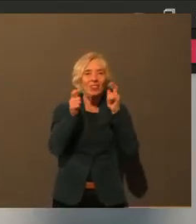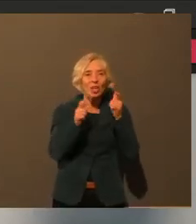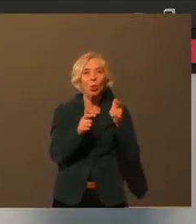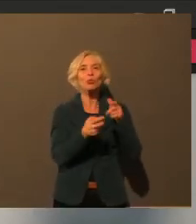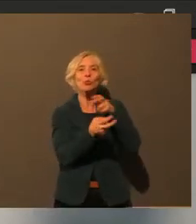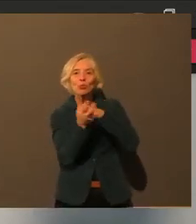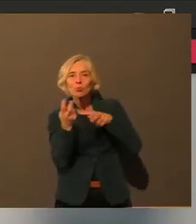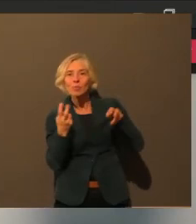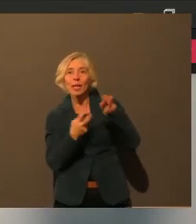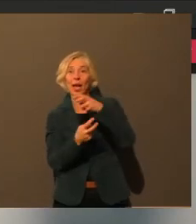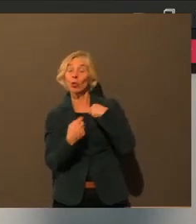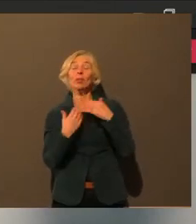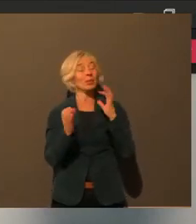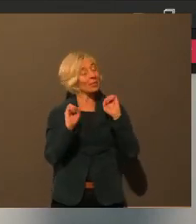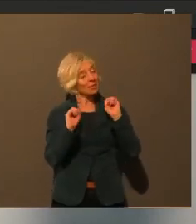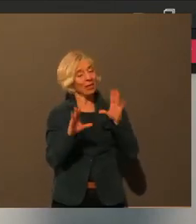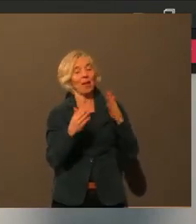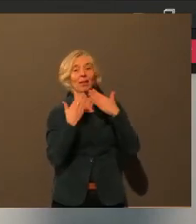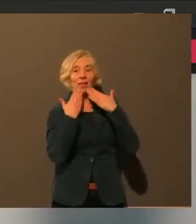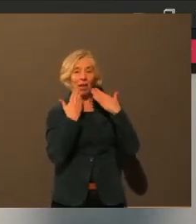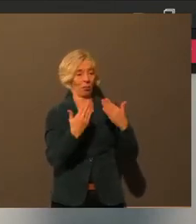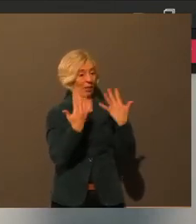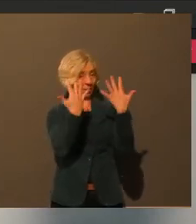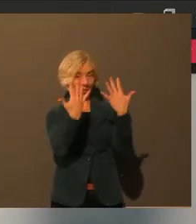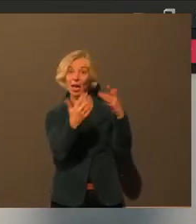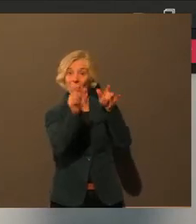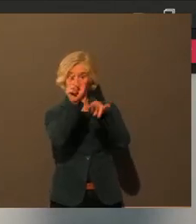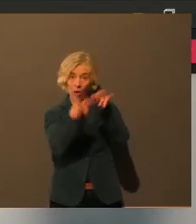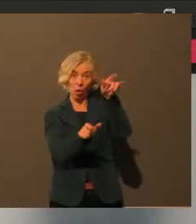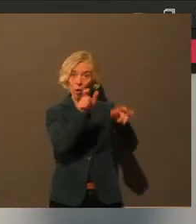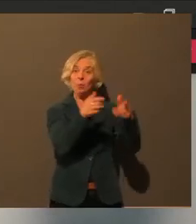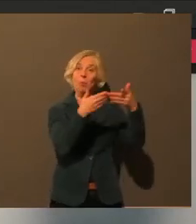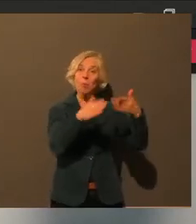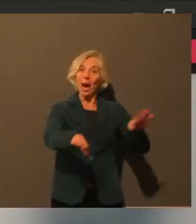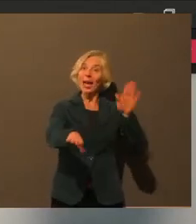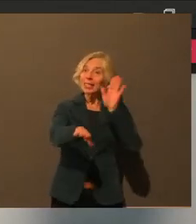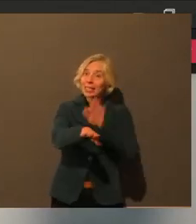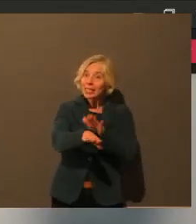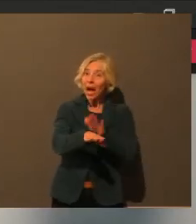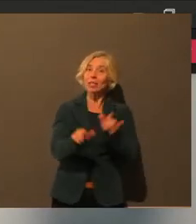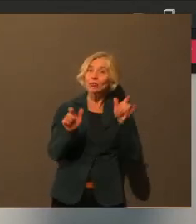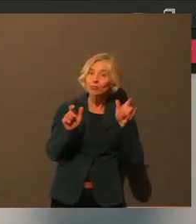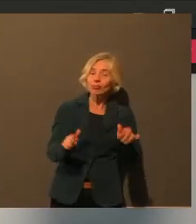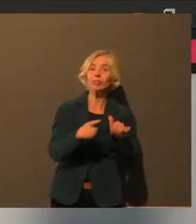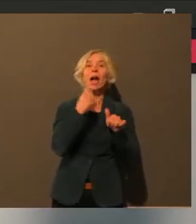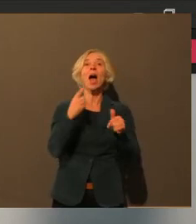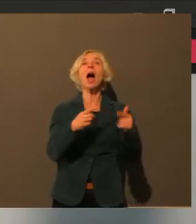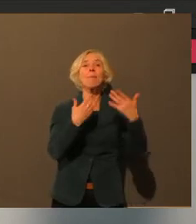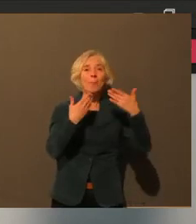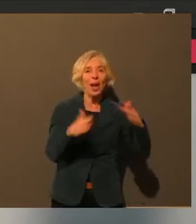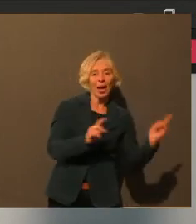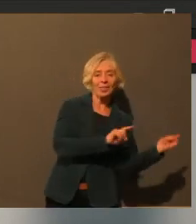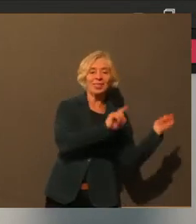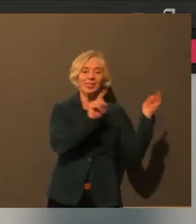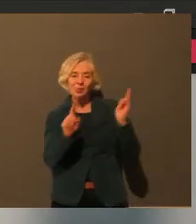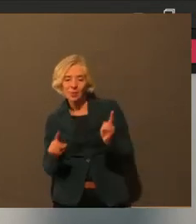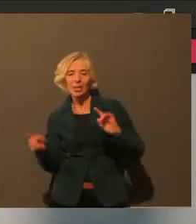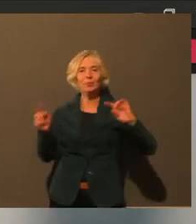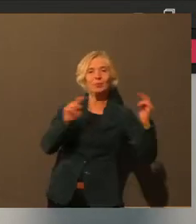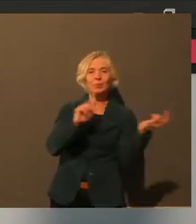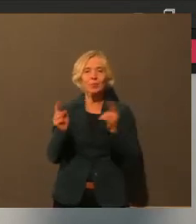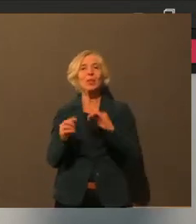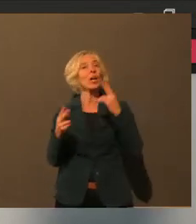investieren, dass Sie sich einbringen wollen in unsere Stadtgesellschaft und dass Sie Dinge eben auch besser machen wollen. Das finde ich sehr, sehr